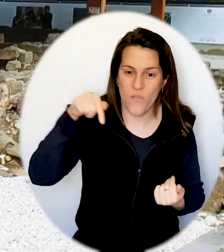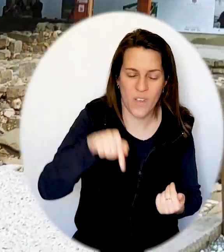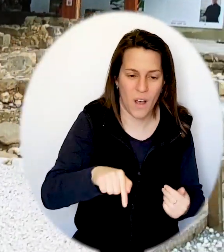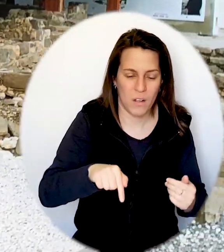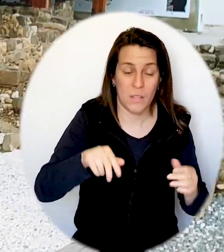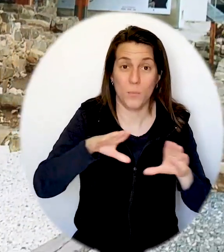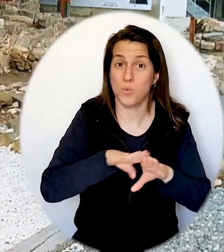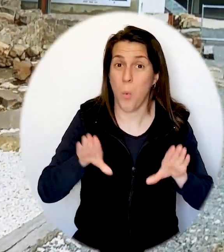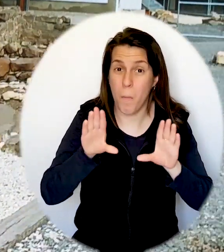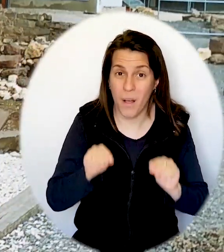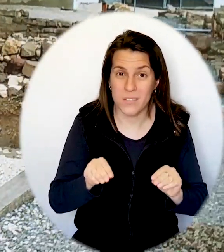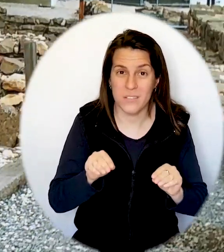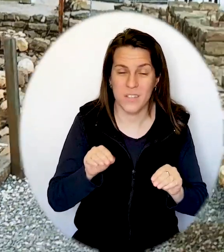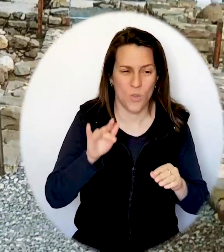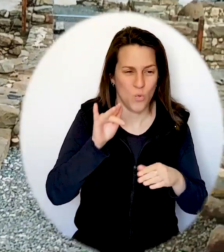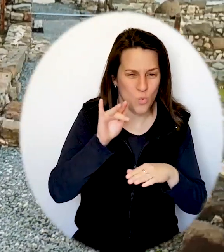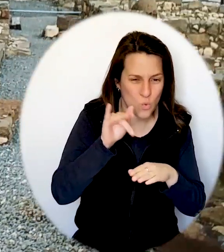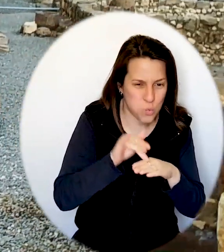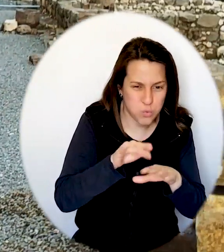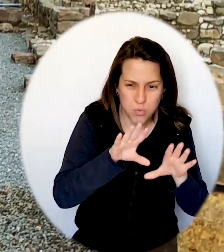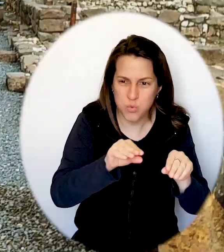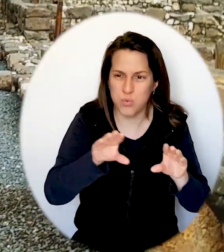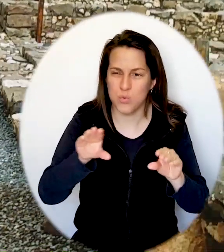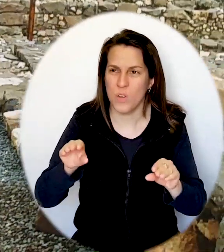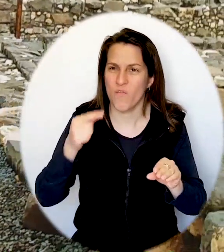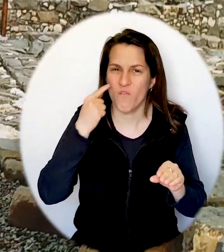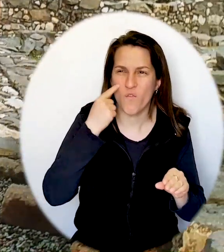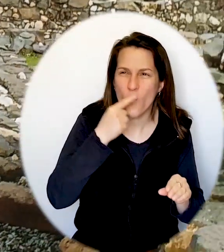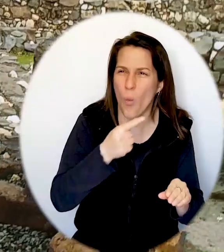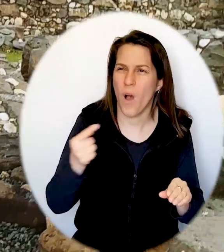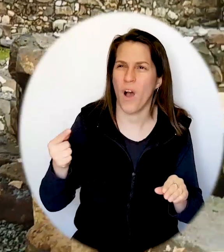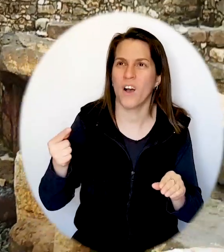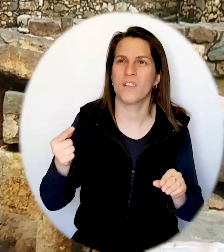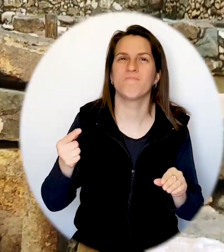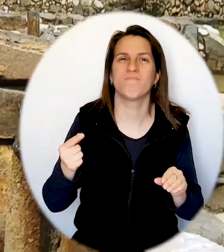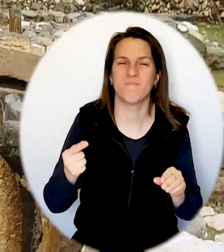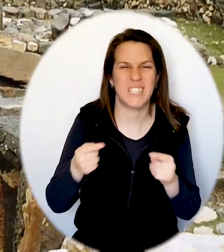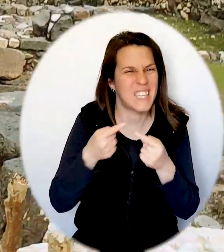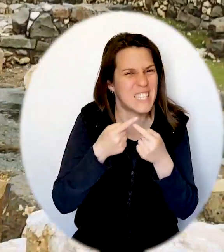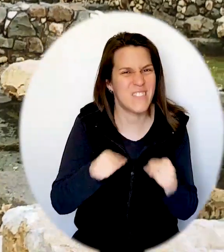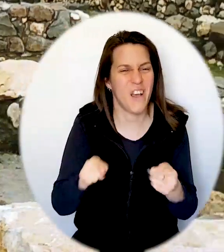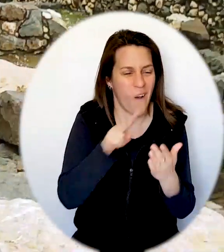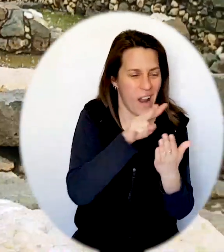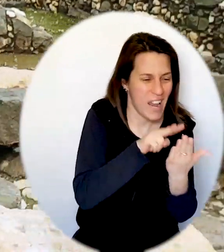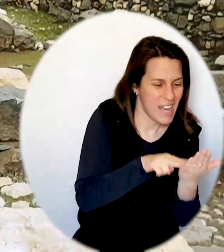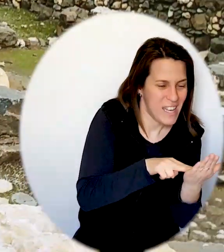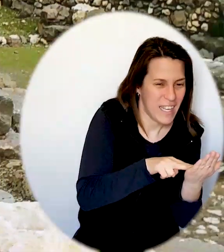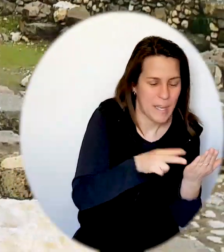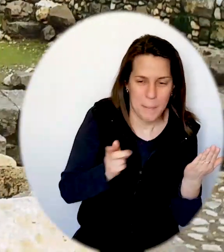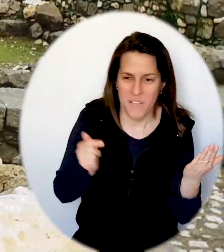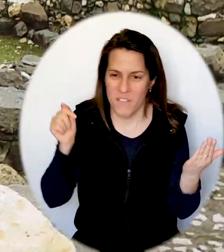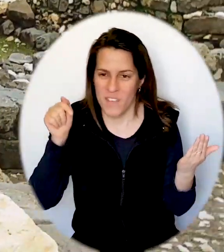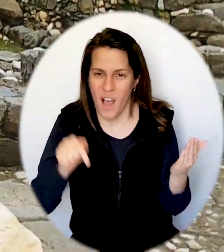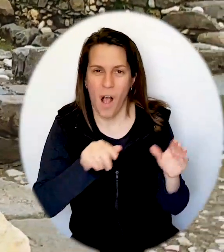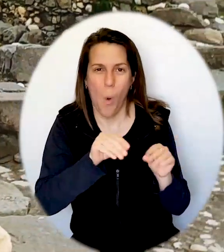je suis là, ça me fait quelque chose. Et je crois que c'est ça l'important. Quand on vient en Terre Sainte, et on voit les lois, les